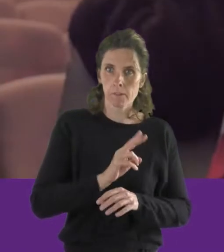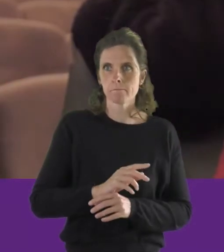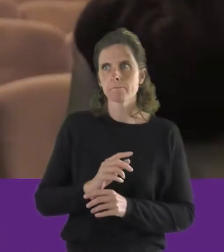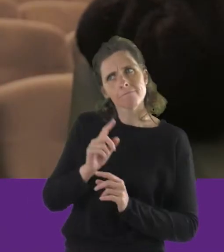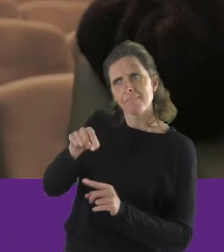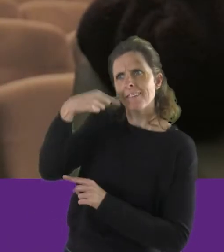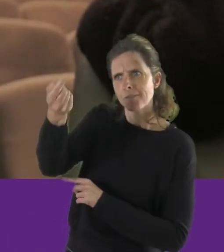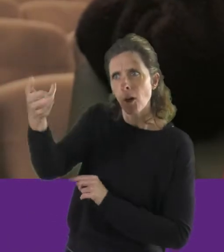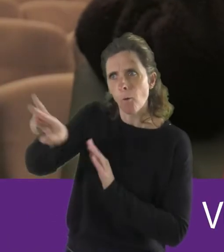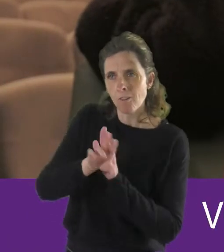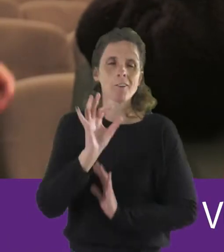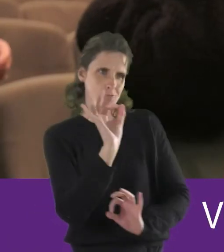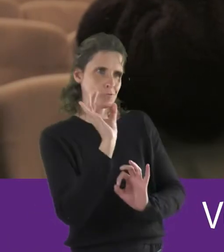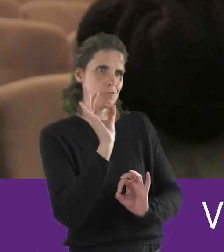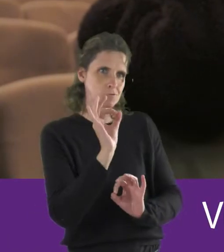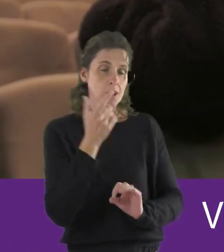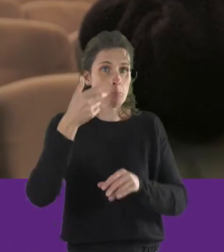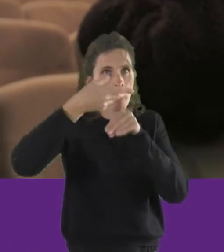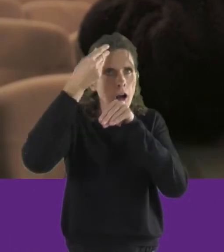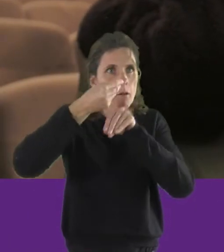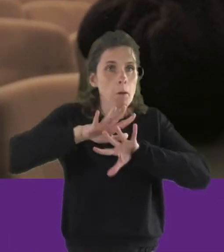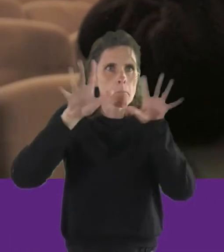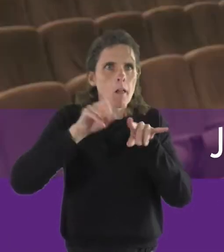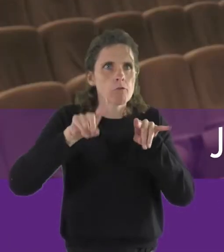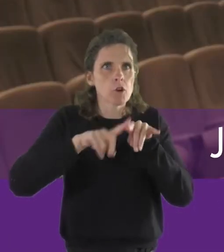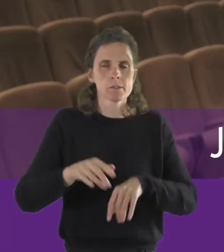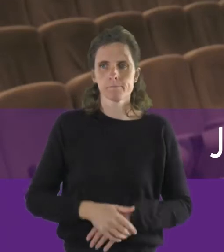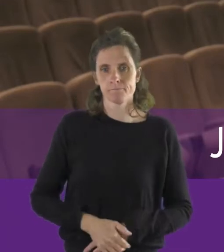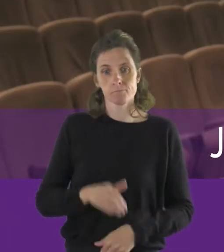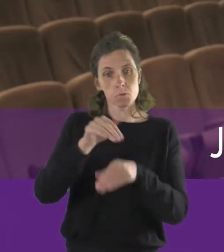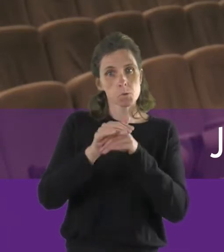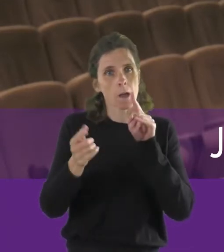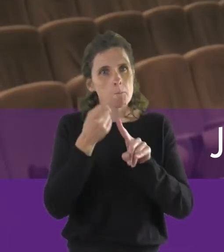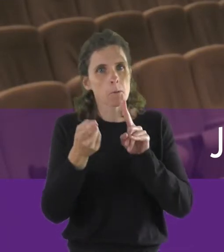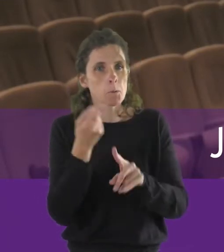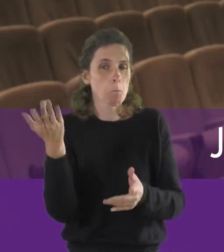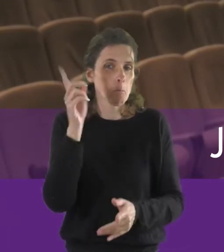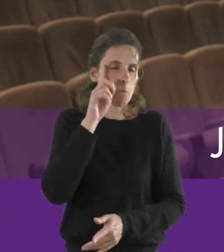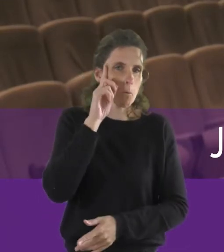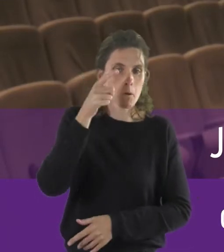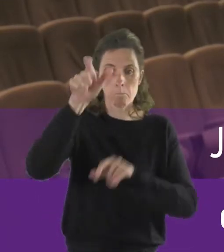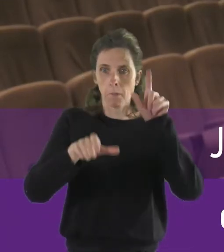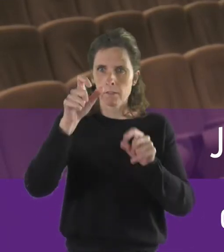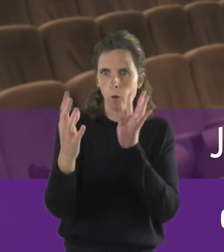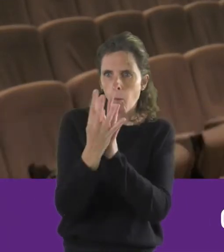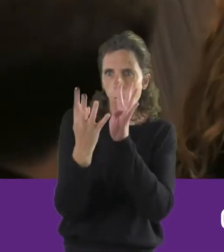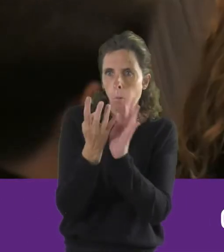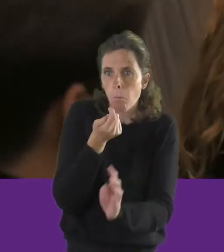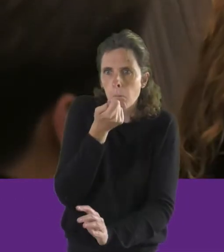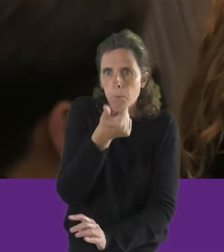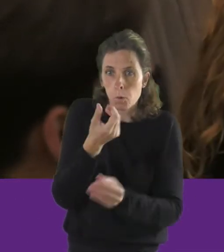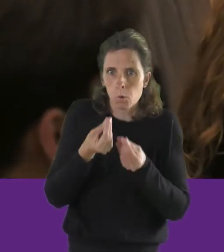Vous reviendrez à la prochaine. Voilà, je reviendrai. J'ai appris plein de choses en fait. L'importance de cette soirée, c'est effectivement de sensibiliser des gens qu'on n pas l'habitude de